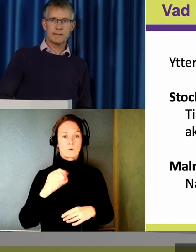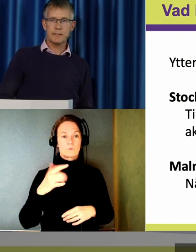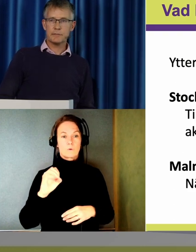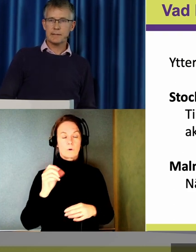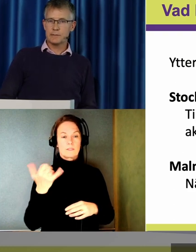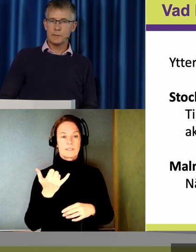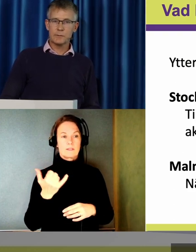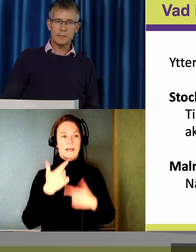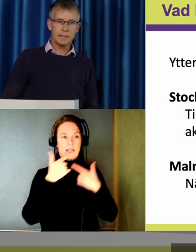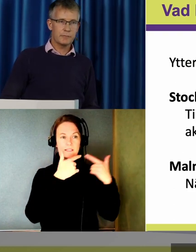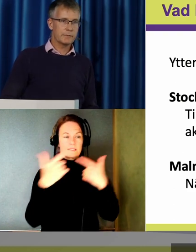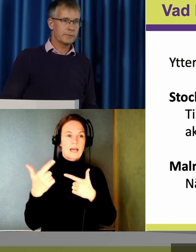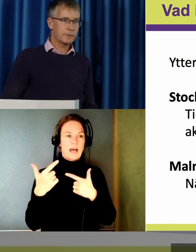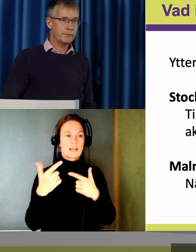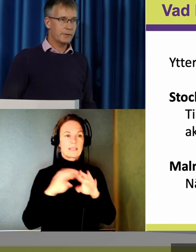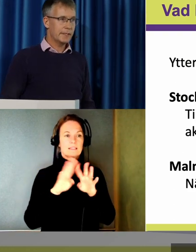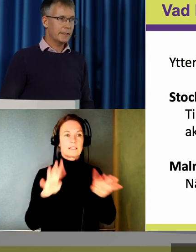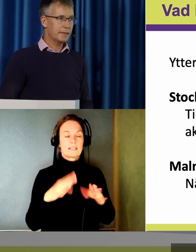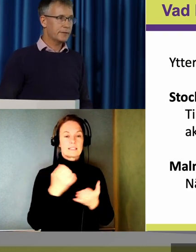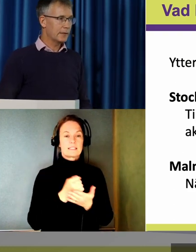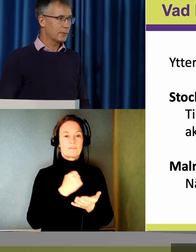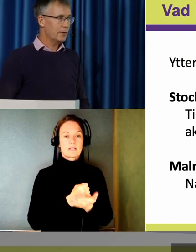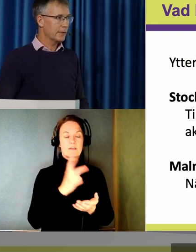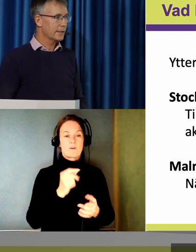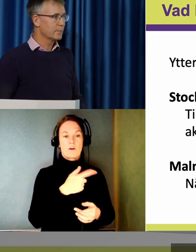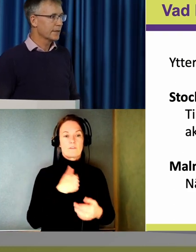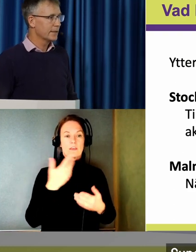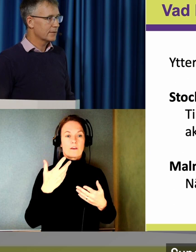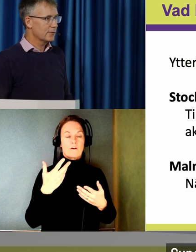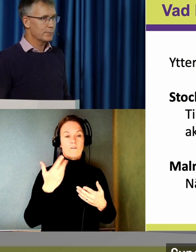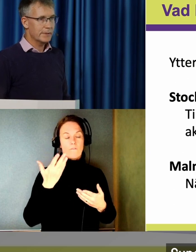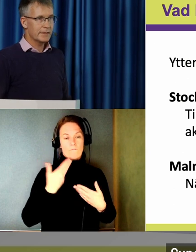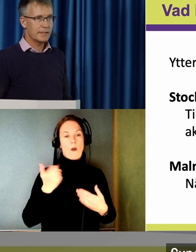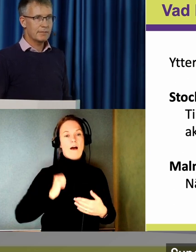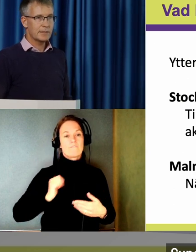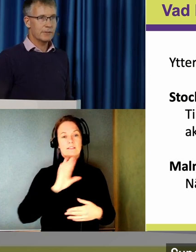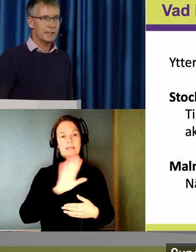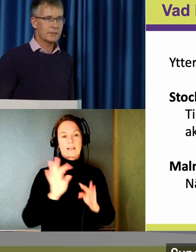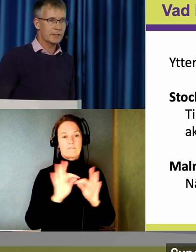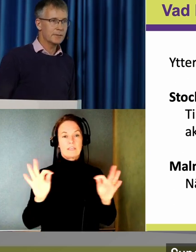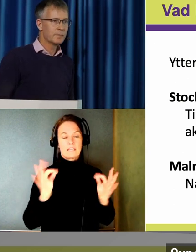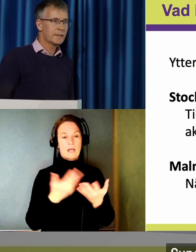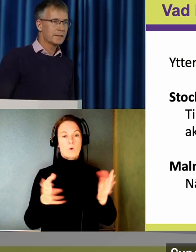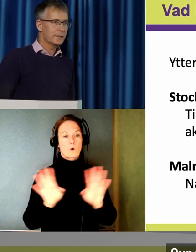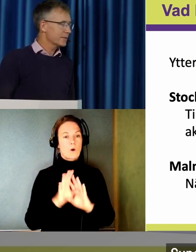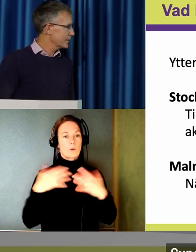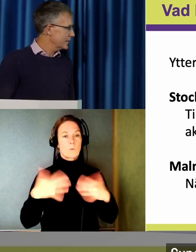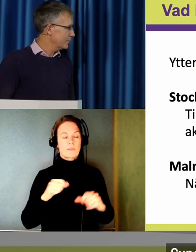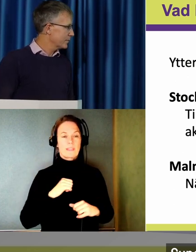internetstiftelsen av GoTo10 för att vi fått vara i era fina lokaler. Supertrevligt att vara här tycker jag.